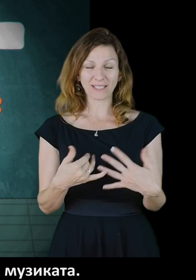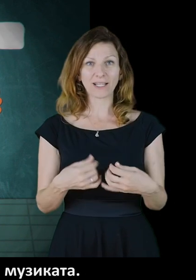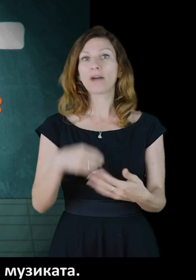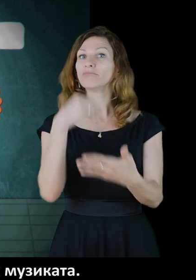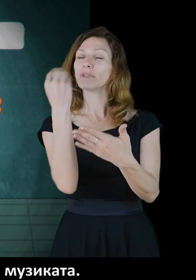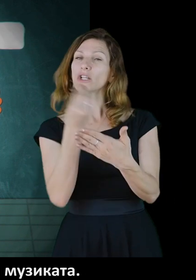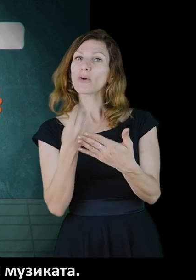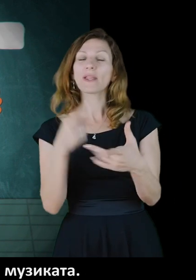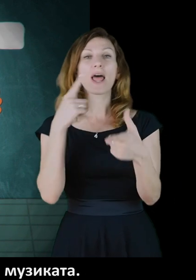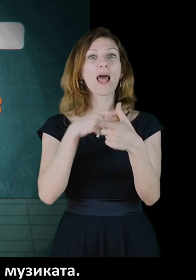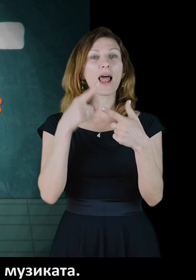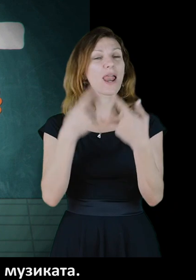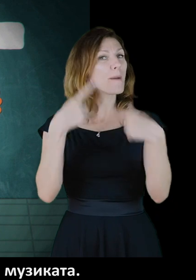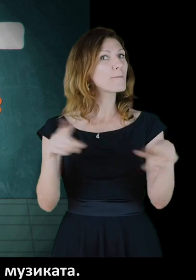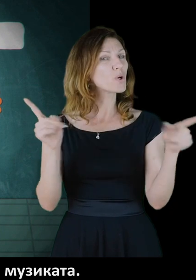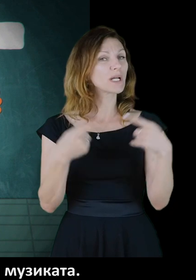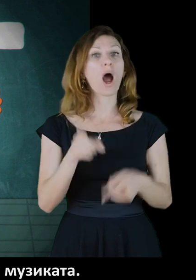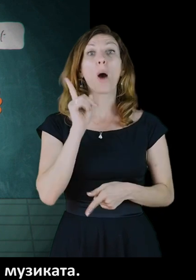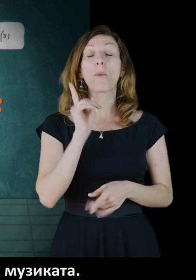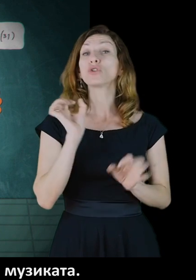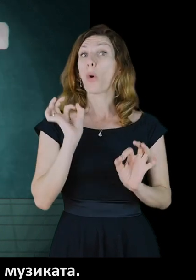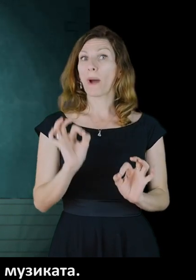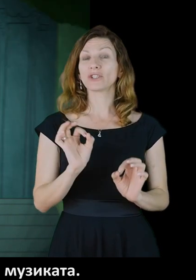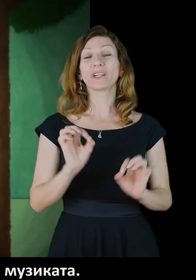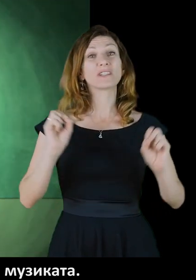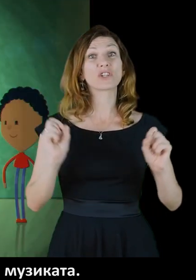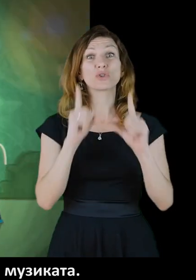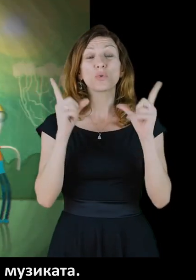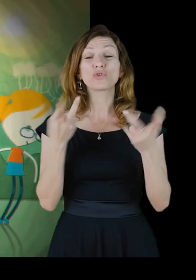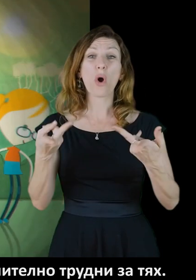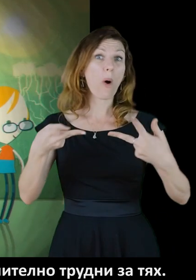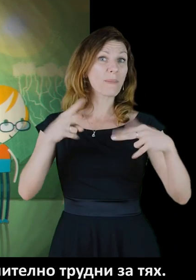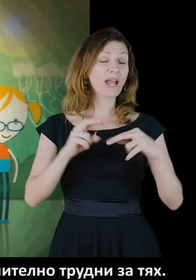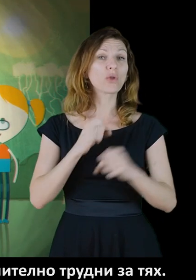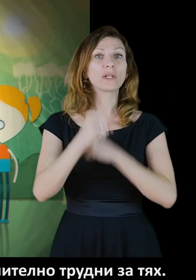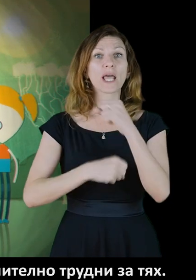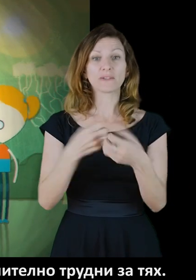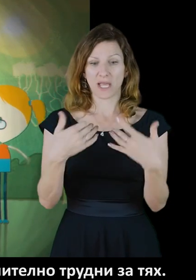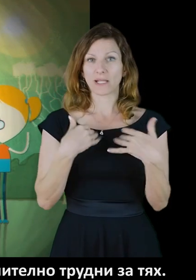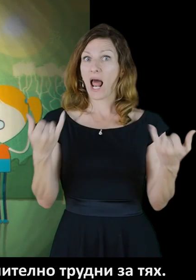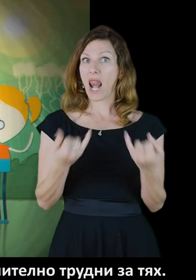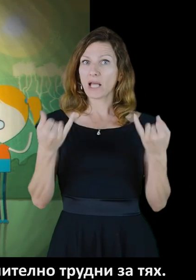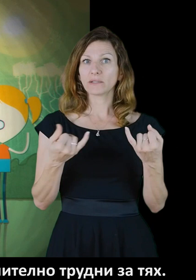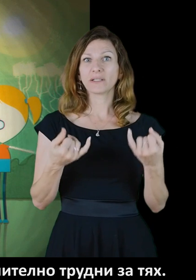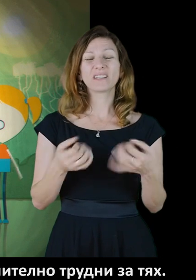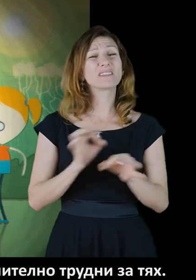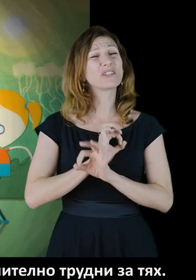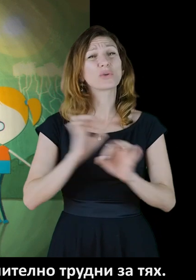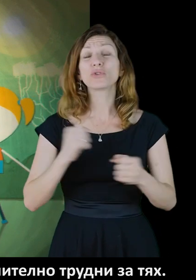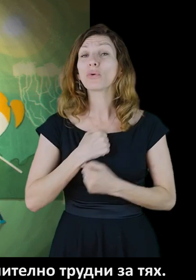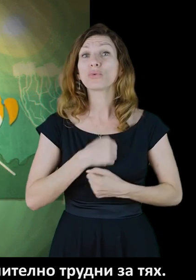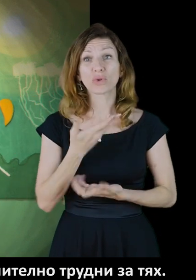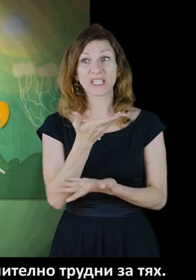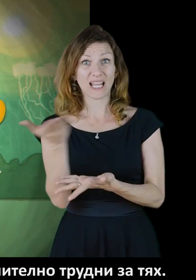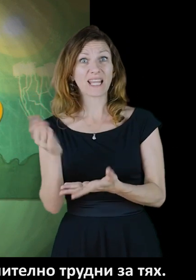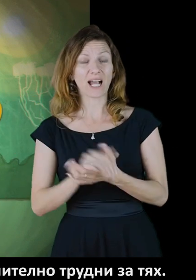математиката, рисуването или музиката. Може обаче да се случи обратното и действия, които за нас са лесни, да са